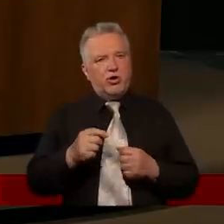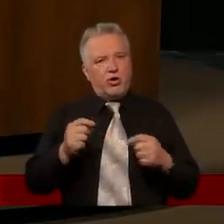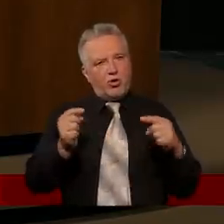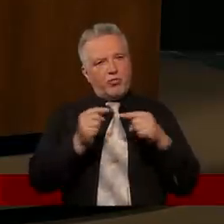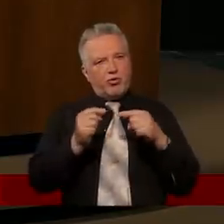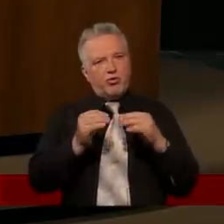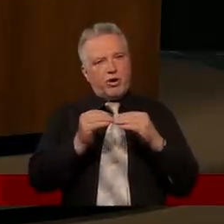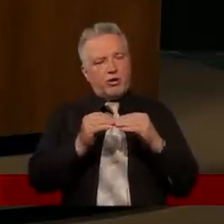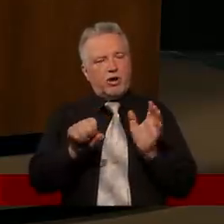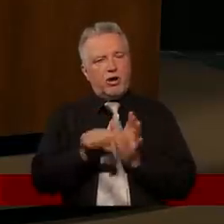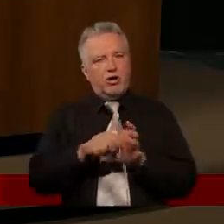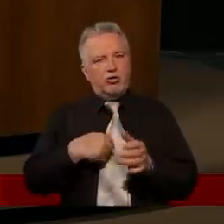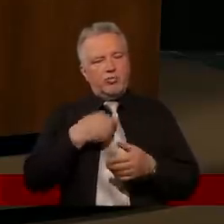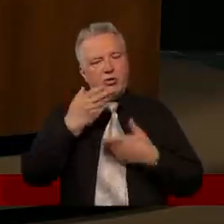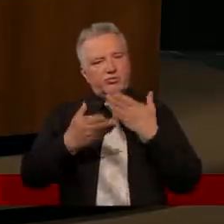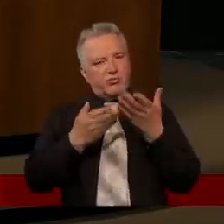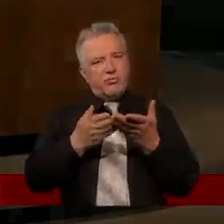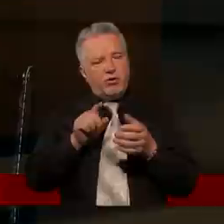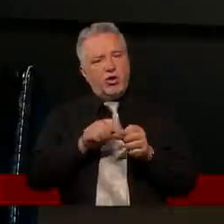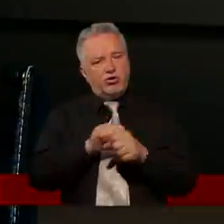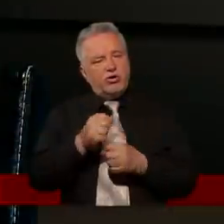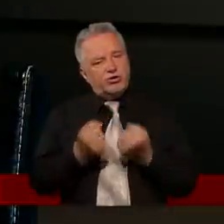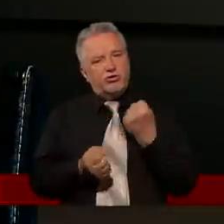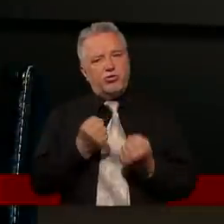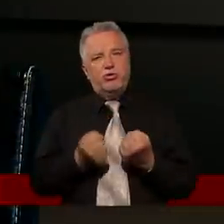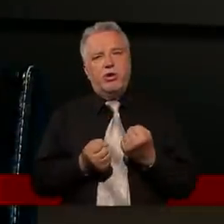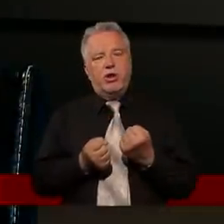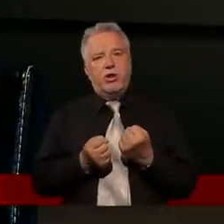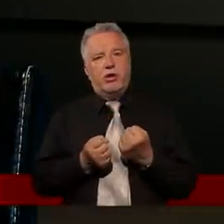porównania do mnie przemawiają. To jest niesamowicie trudne